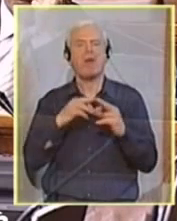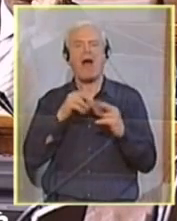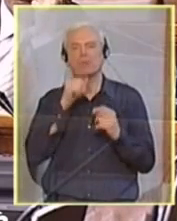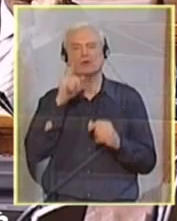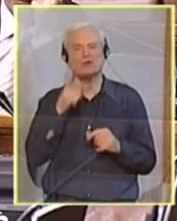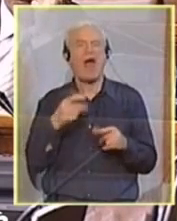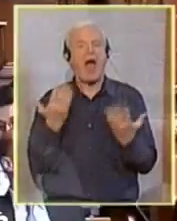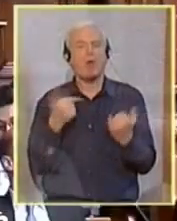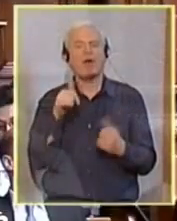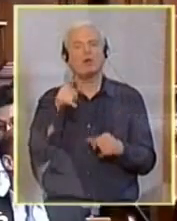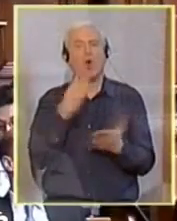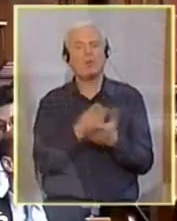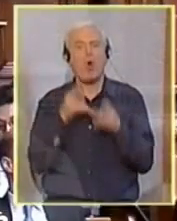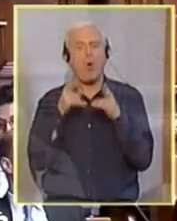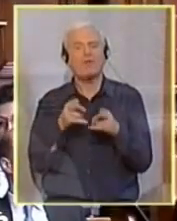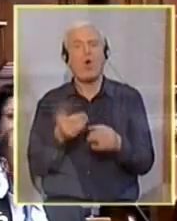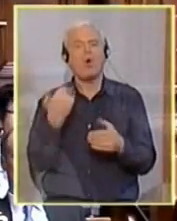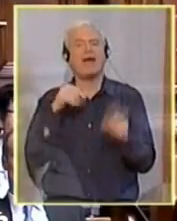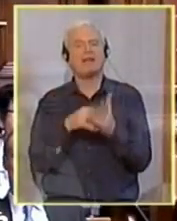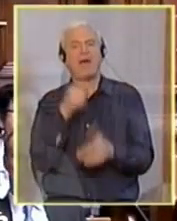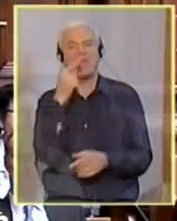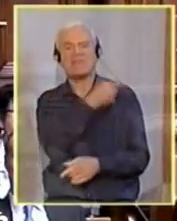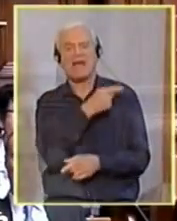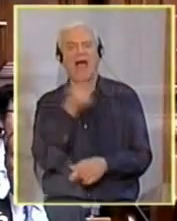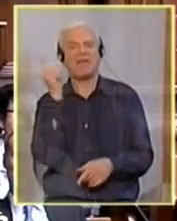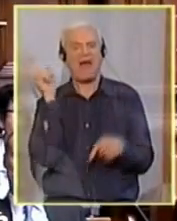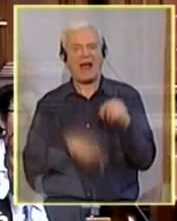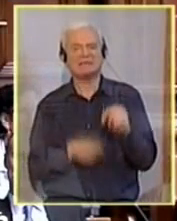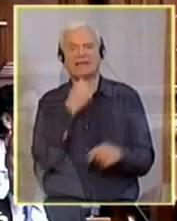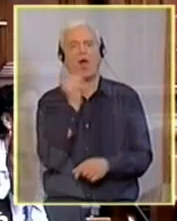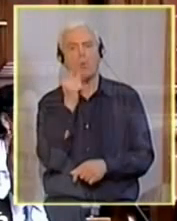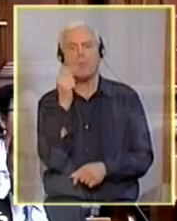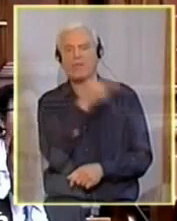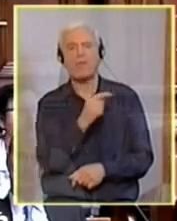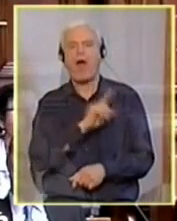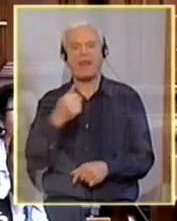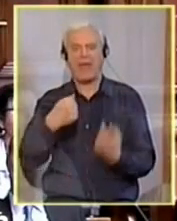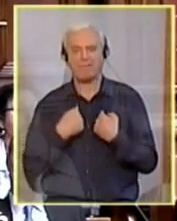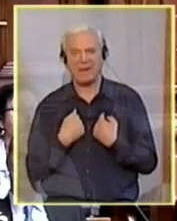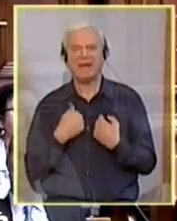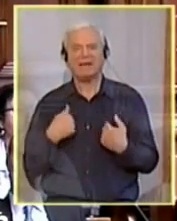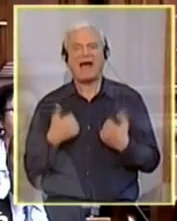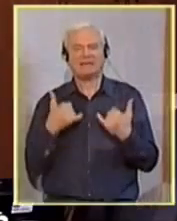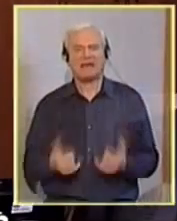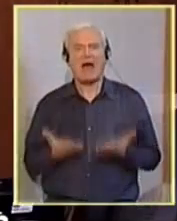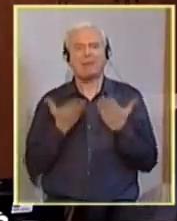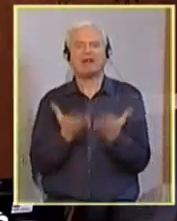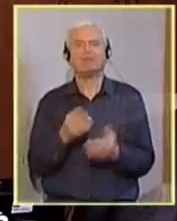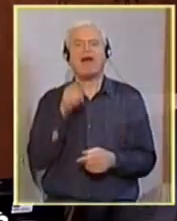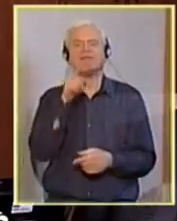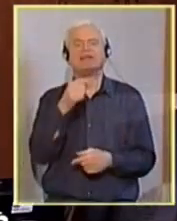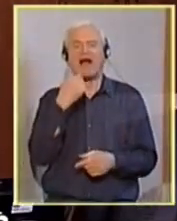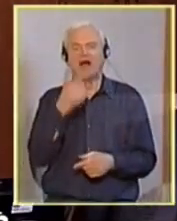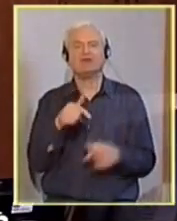gospodin Babić zaslužuje opomenu gospodine Bečiću. Ne ja, ja predlažem da sada ovde kažete da ste pogrešili